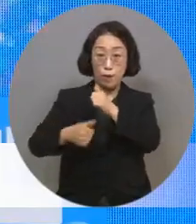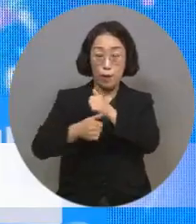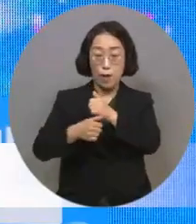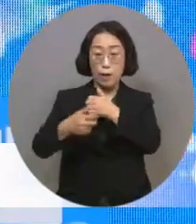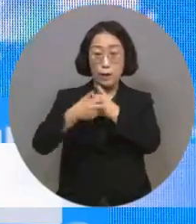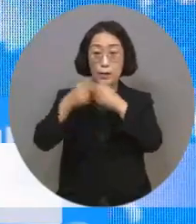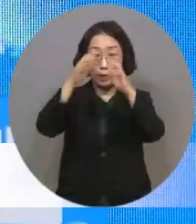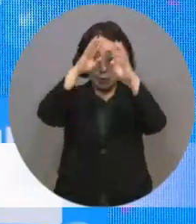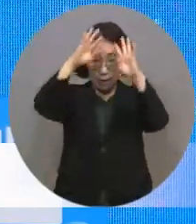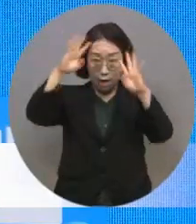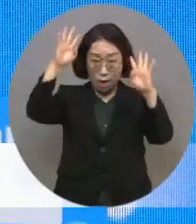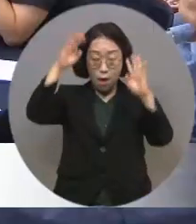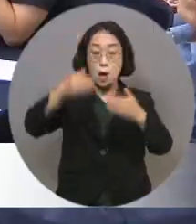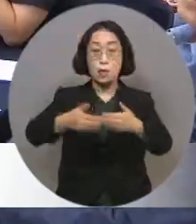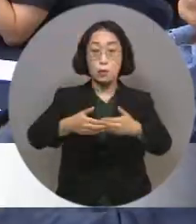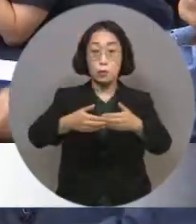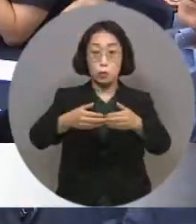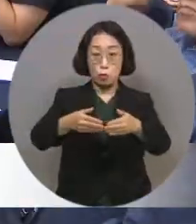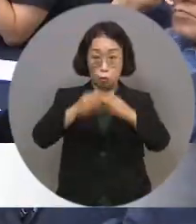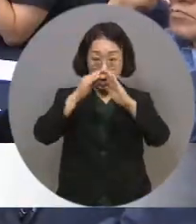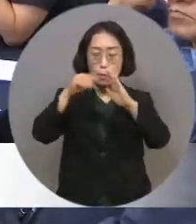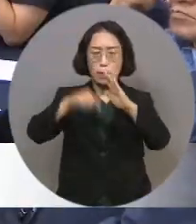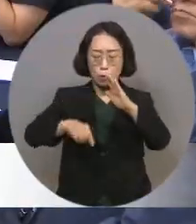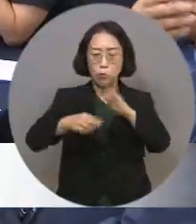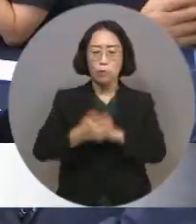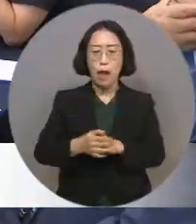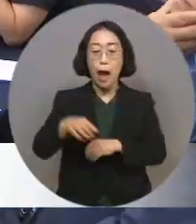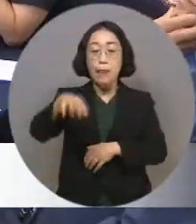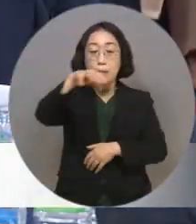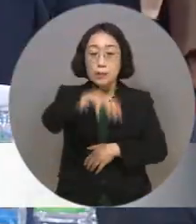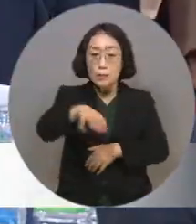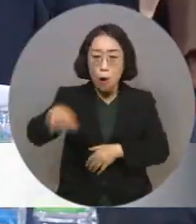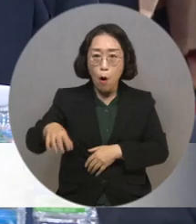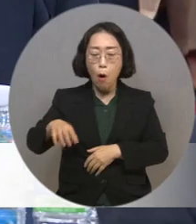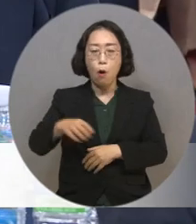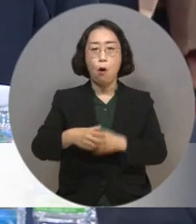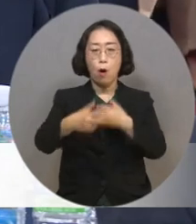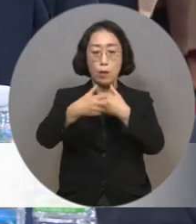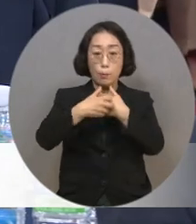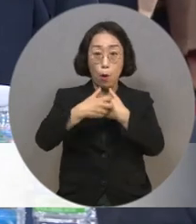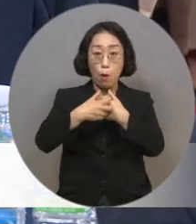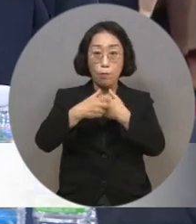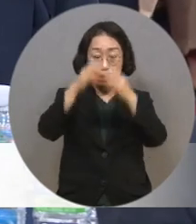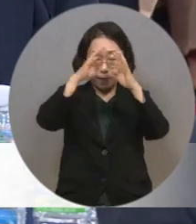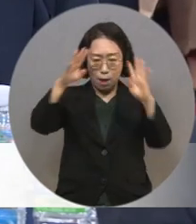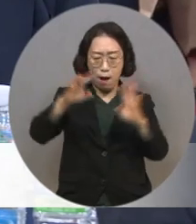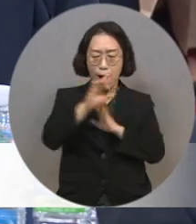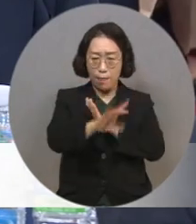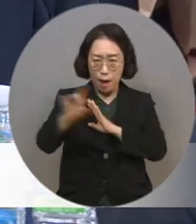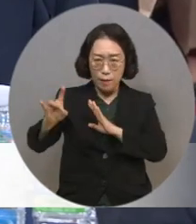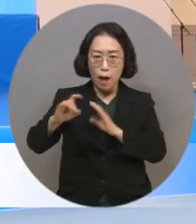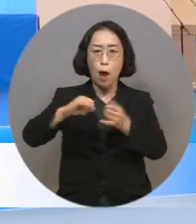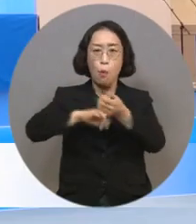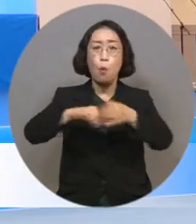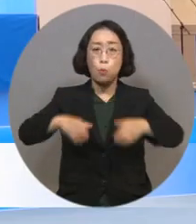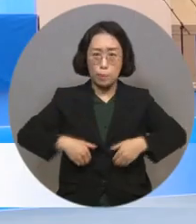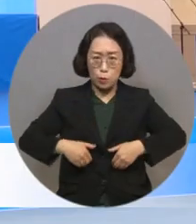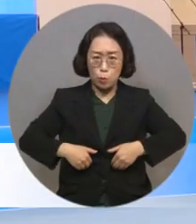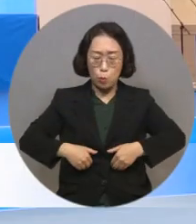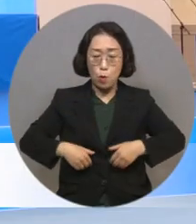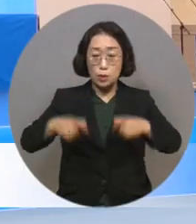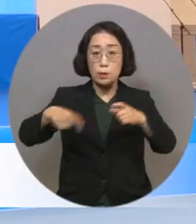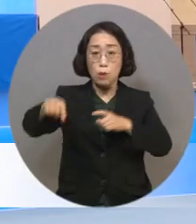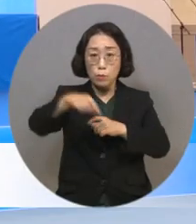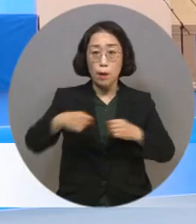정부의 일도 1국립대 정책의 체제관이다라며 도민의 건강권을 보장하는 데 중요한 역할을 할 것으로